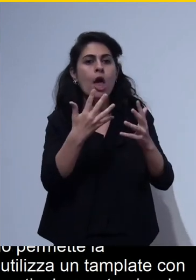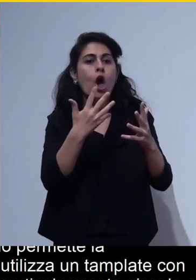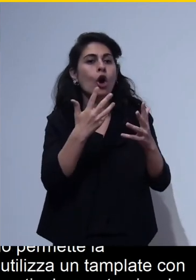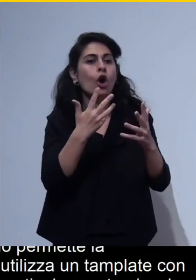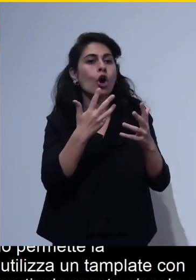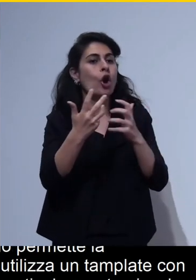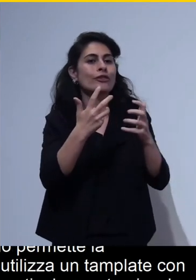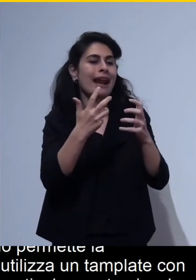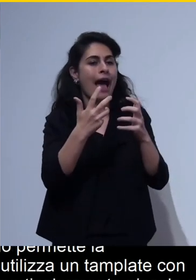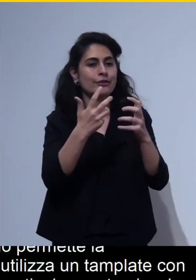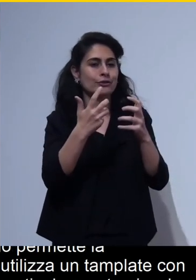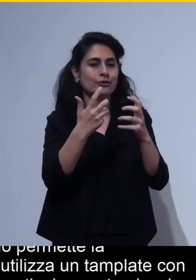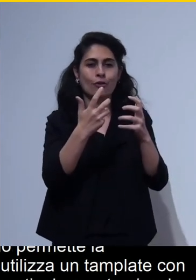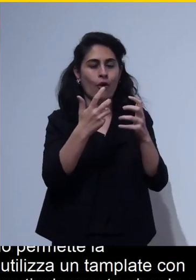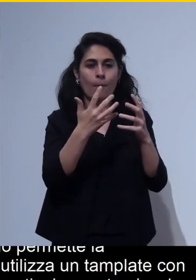da individuare